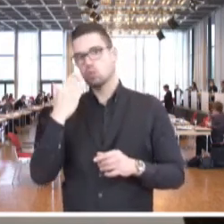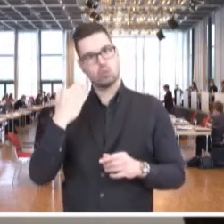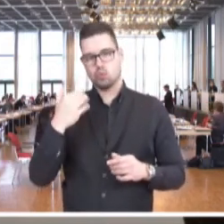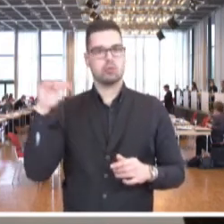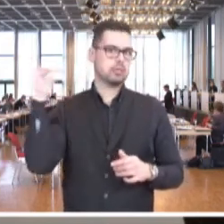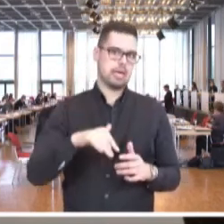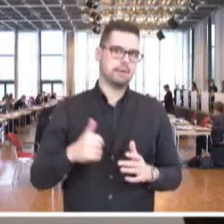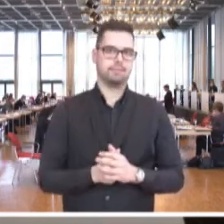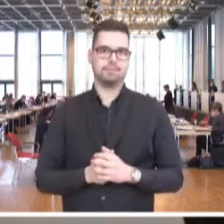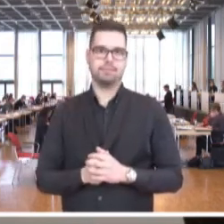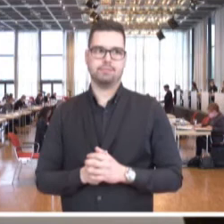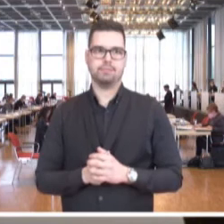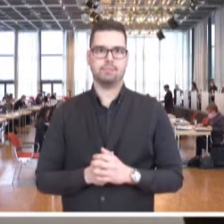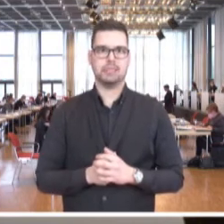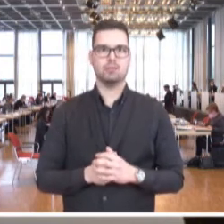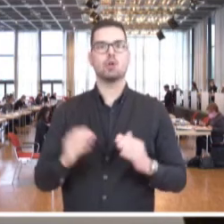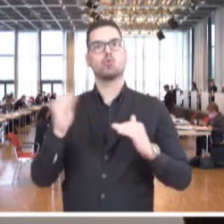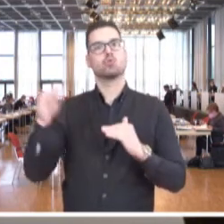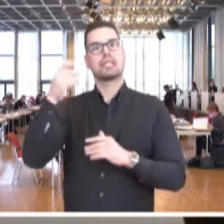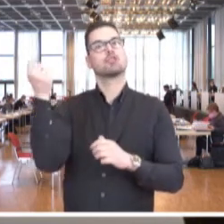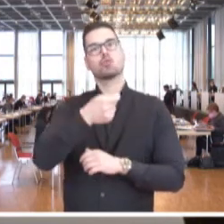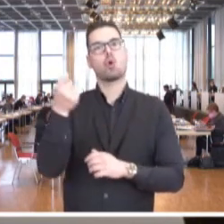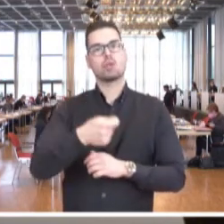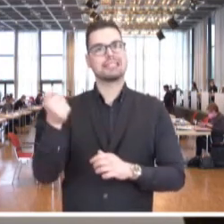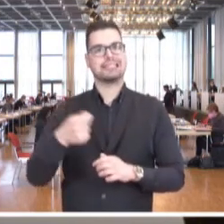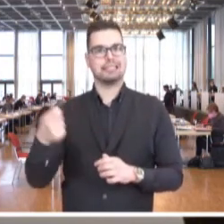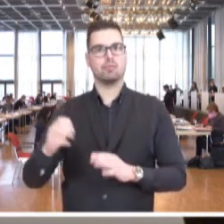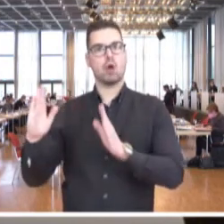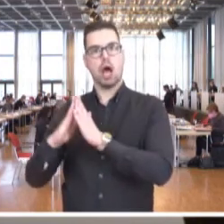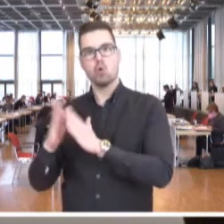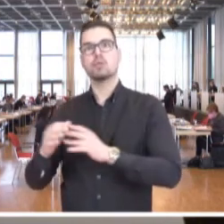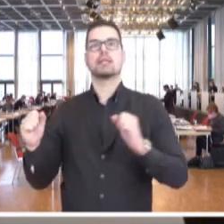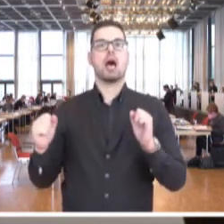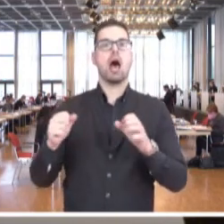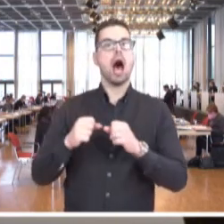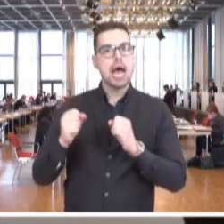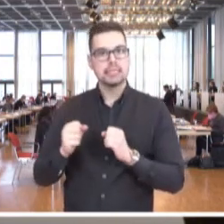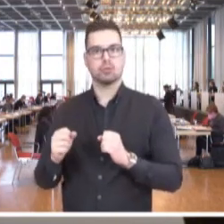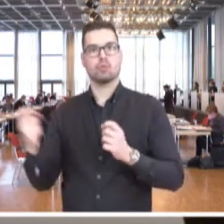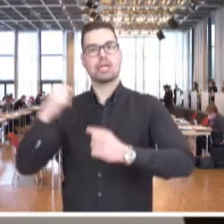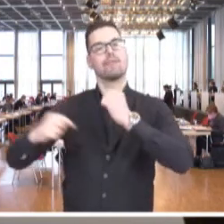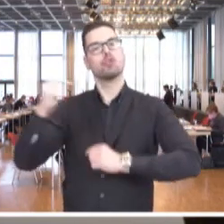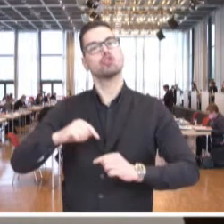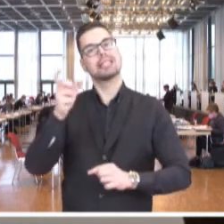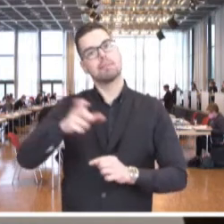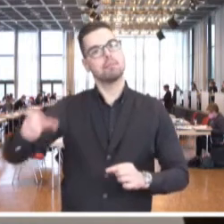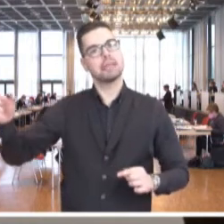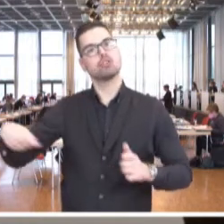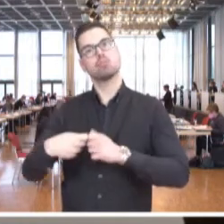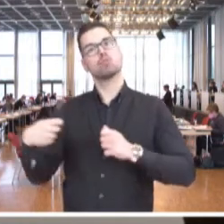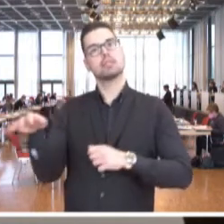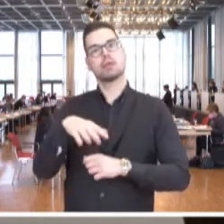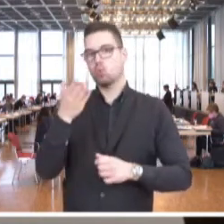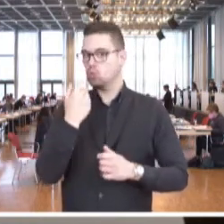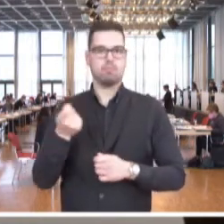Komponente mehr, die die tatsächlichen zusätzlichen Kosten der Unterkunft und Heizung von Geflüchteten in den einzelnen Bundesländern